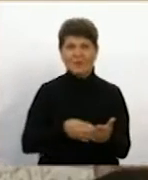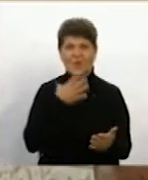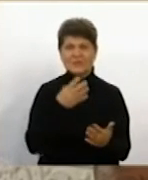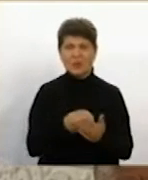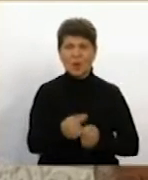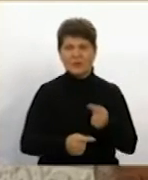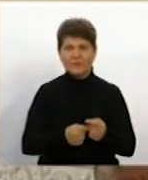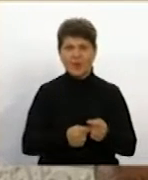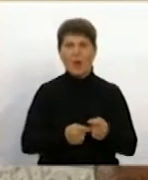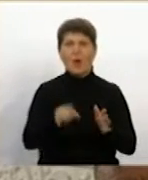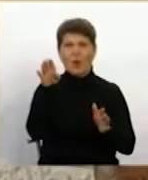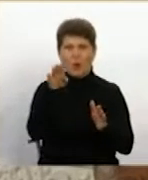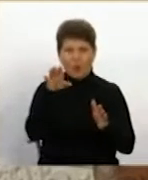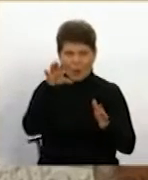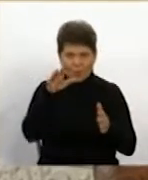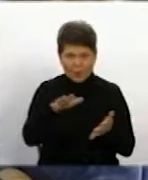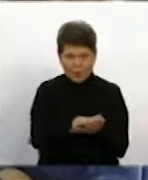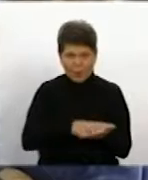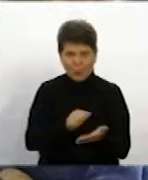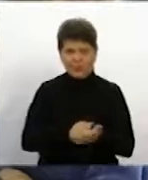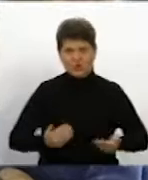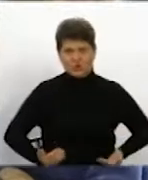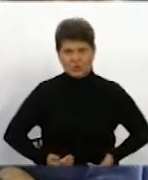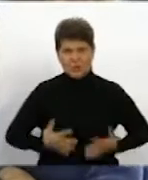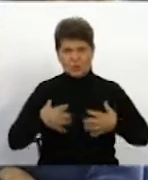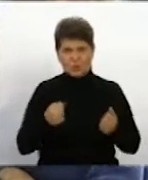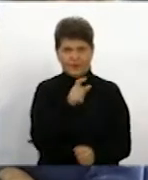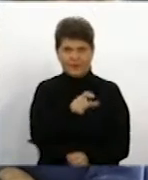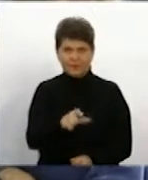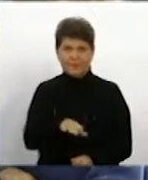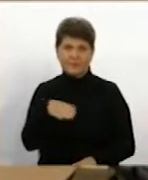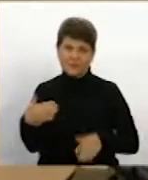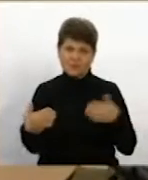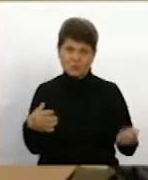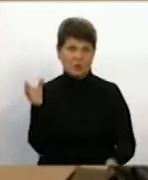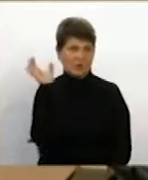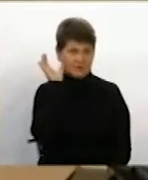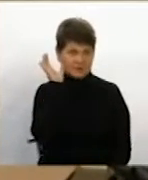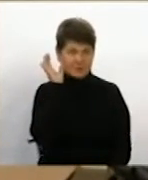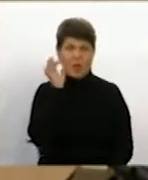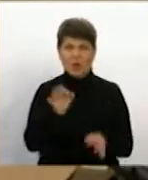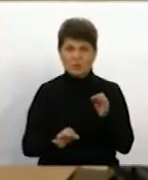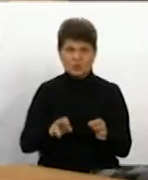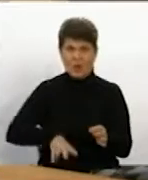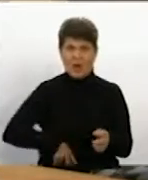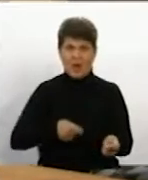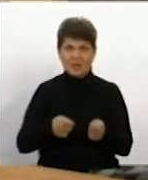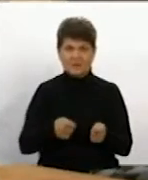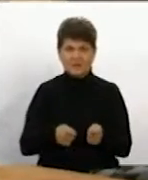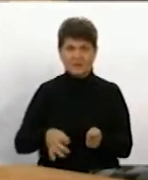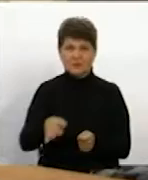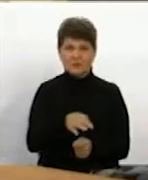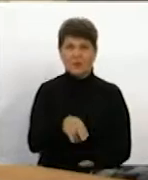Це губить життя і здоров'я людей, які там проживають. Вислухавши сторони, суддя Вінницького окружного адміністративного суду Віталій Дончик